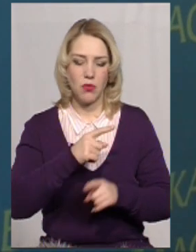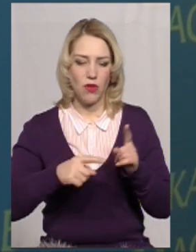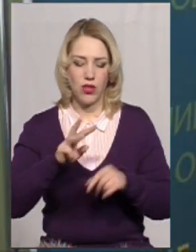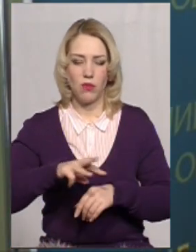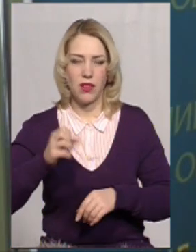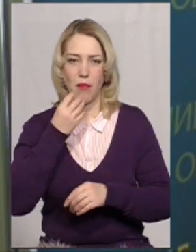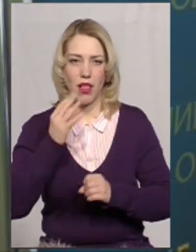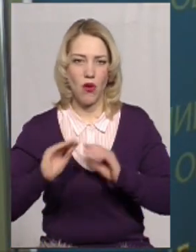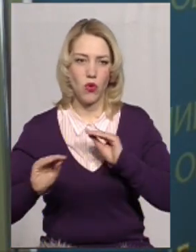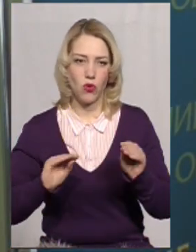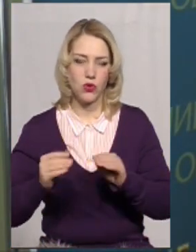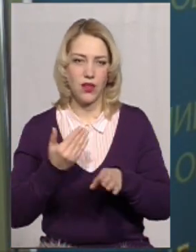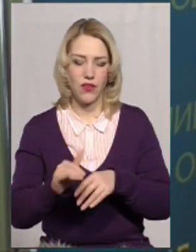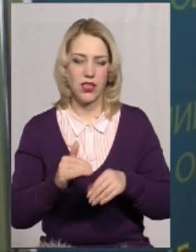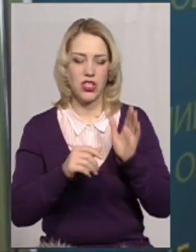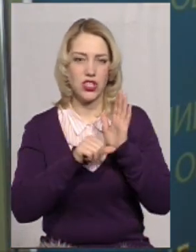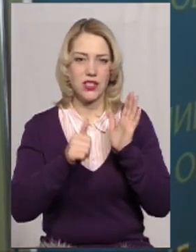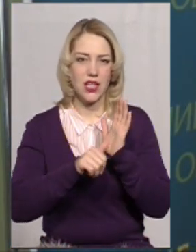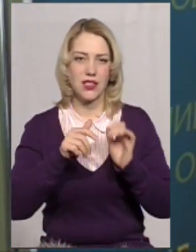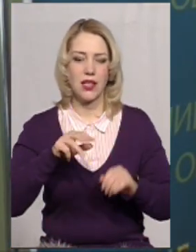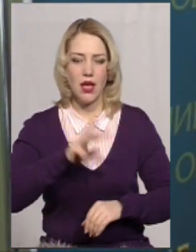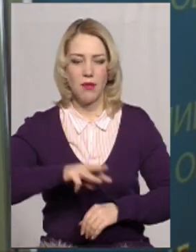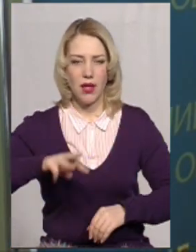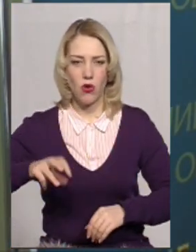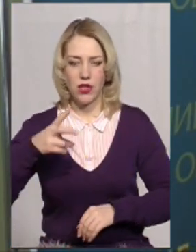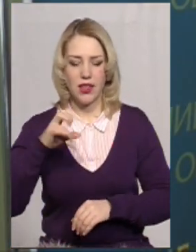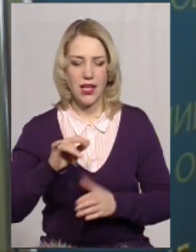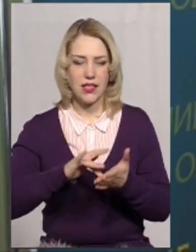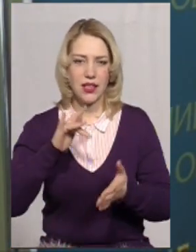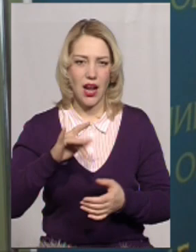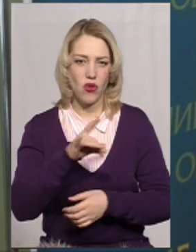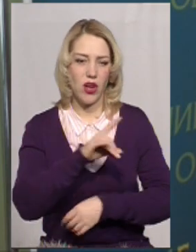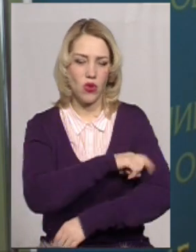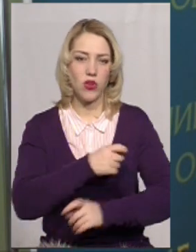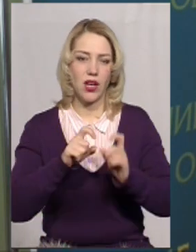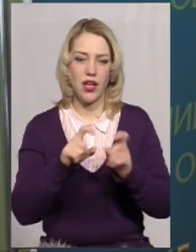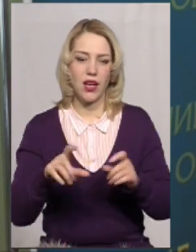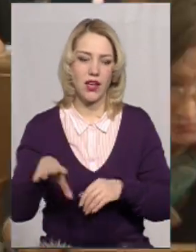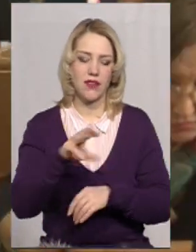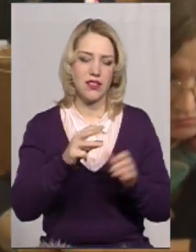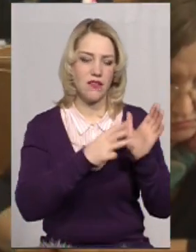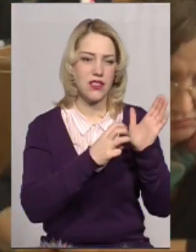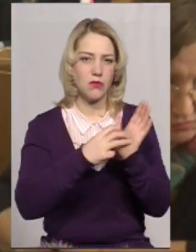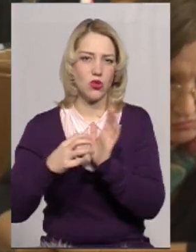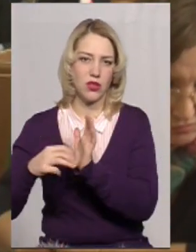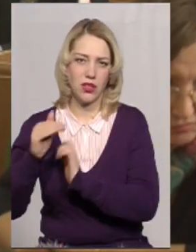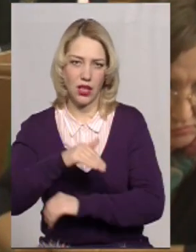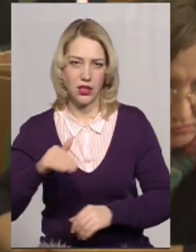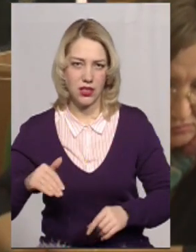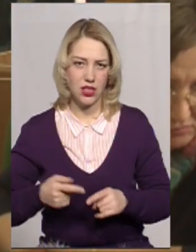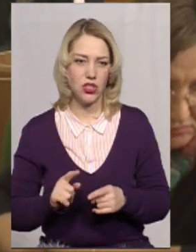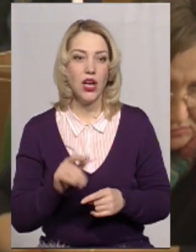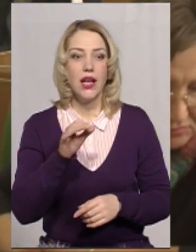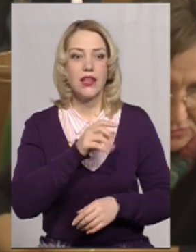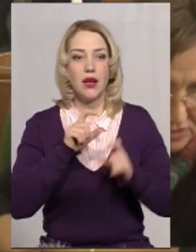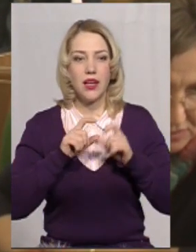на благоустрій. Виділили 16 мільйонів на центральній районній лікарні, абсолютно всі, по 800 тисяч. Директор департаменту